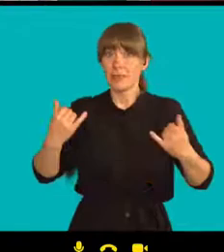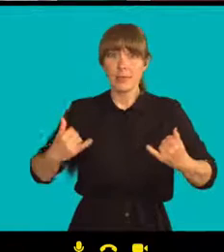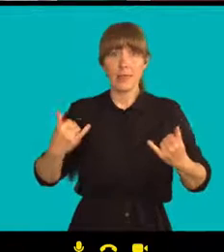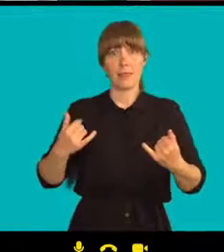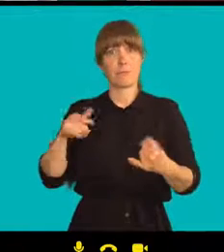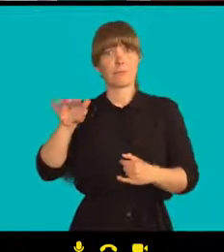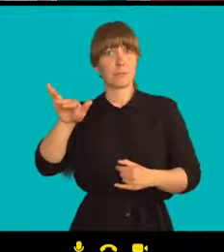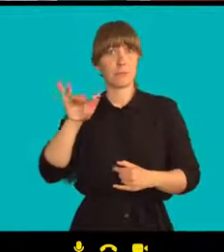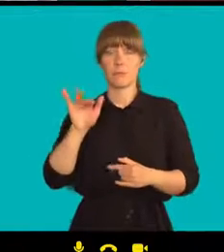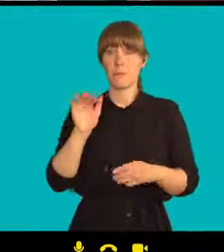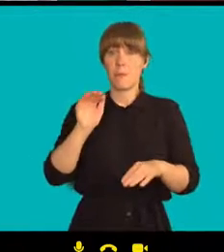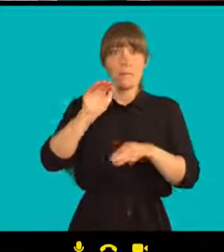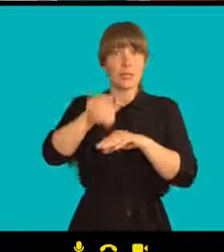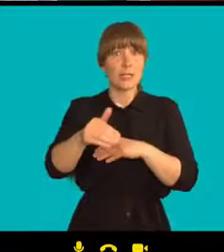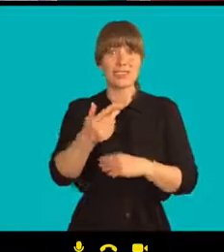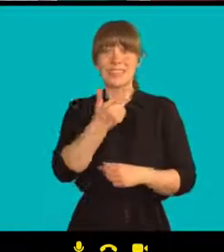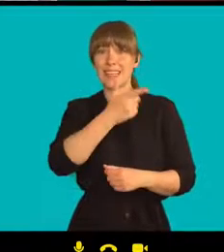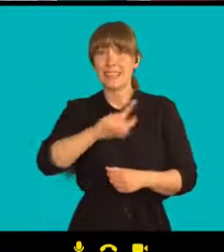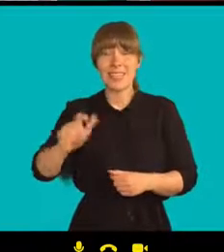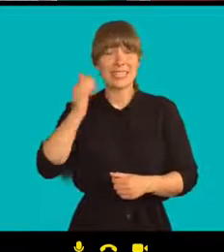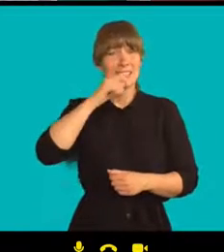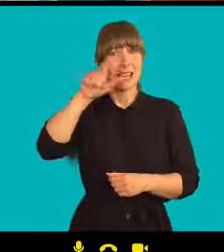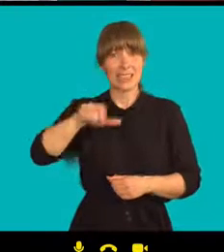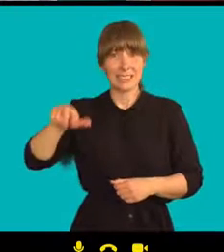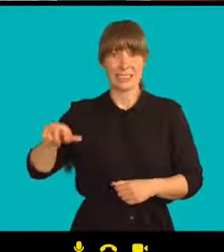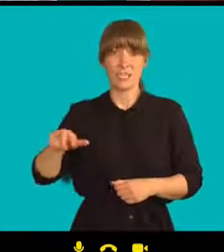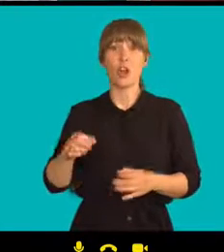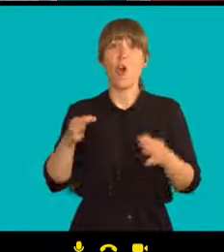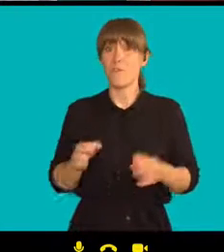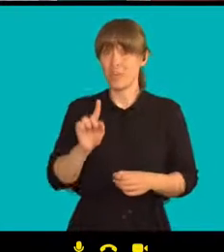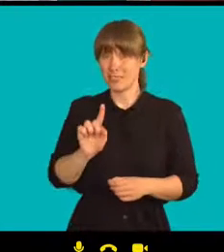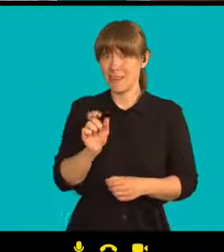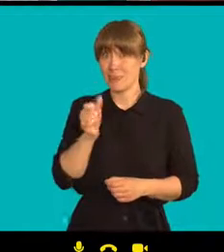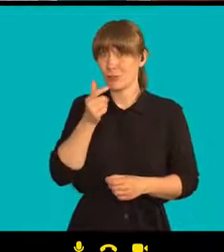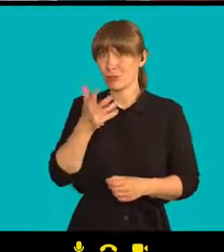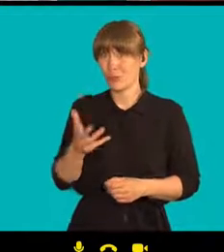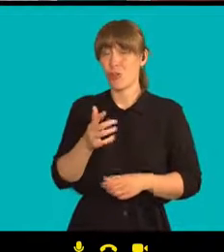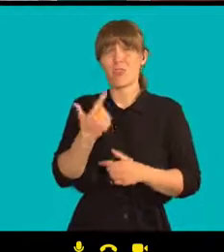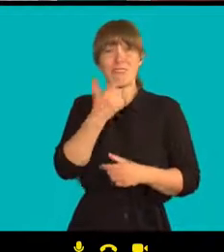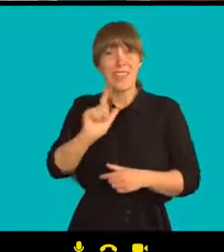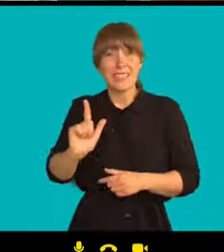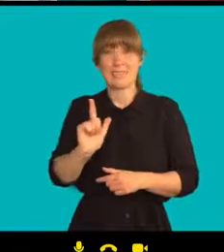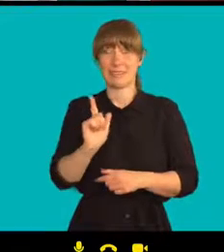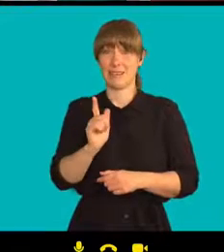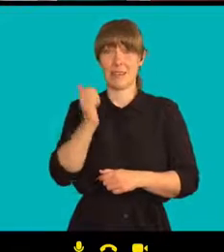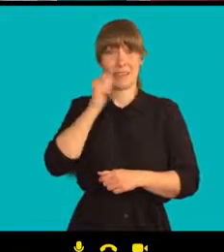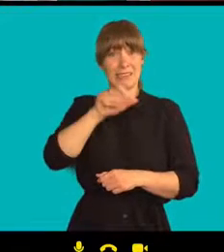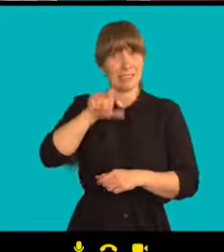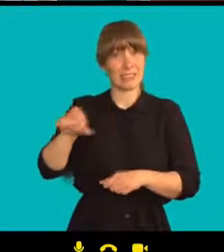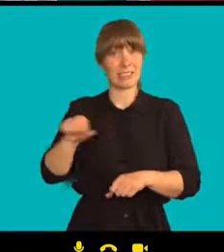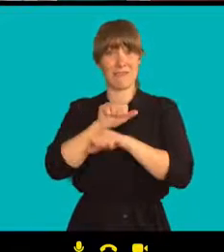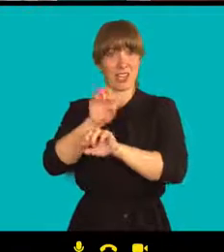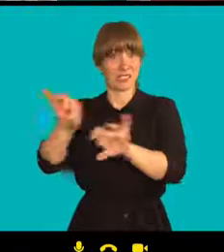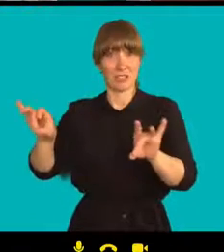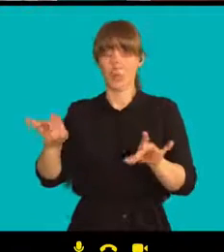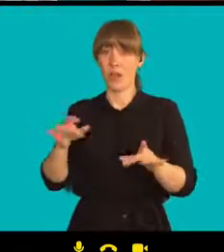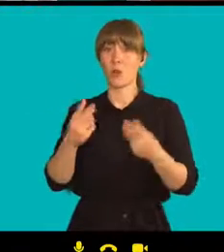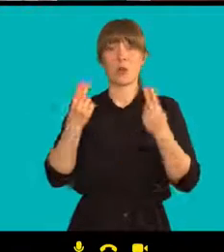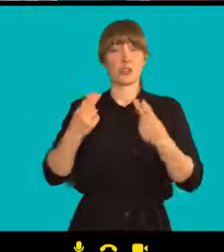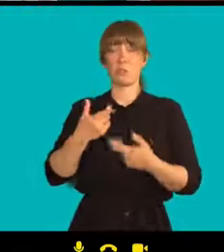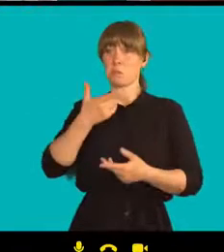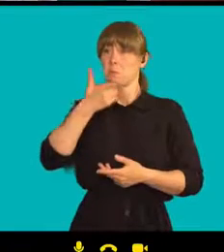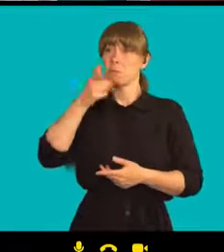dvěstě lidí ve vězeních oficiálně. A to je hrozně důležité, aby tyto lidé nebyli zapomenutí. A